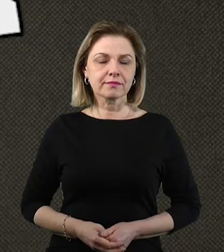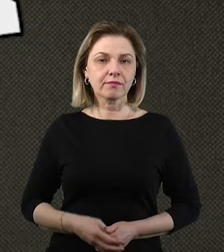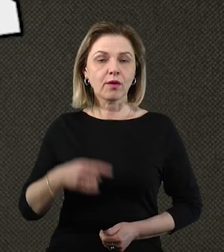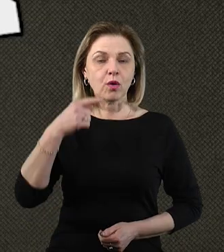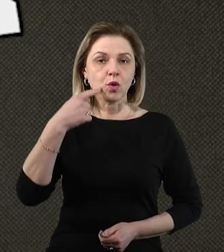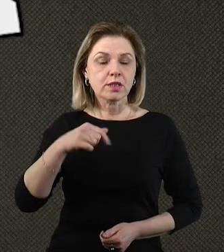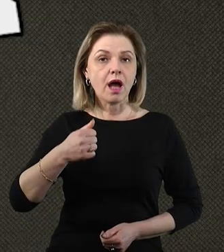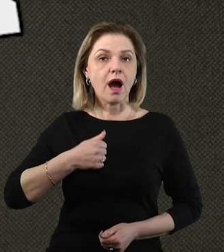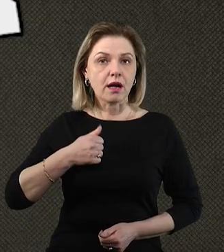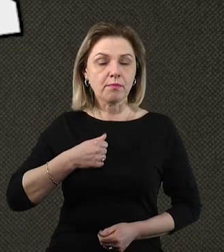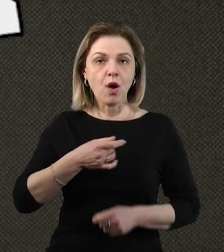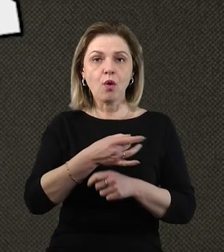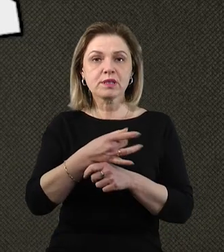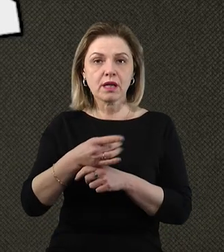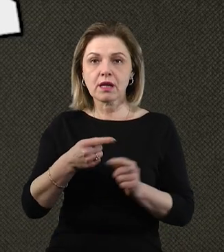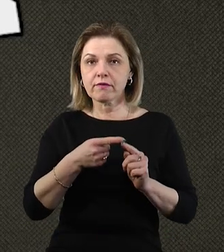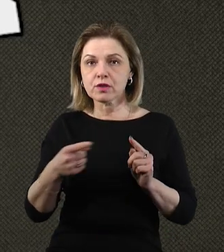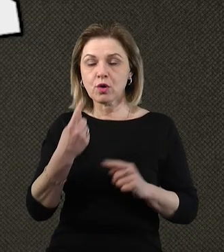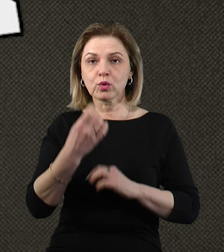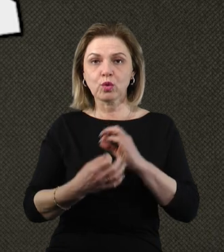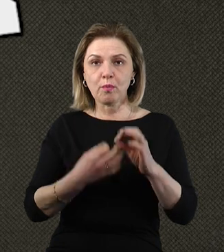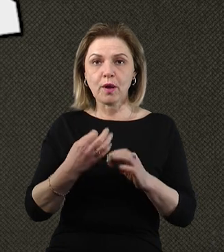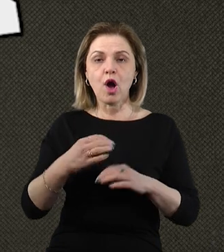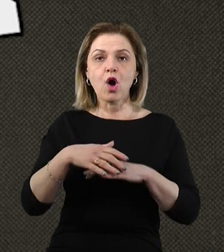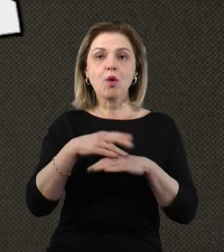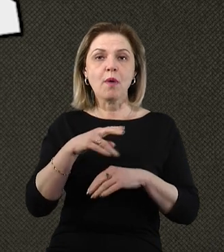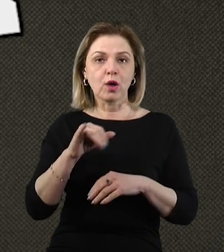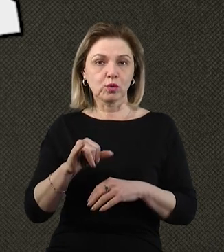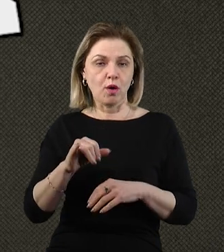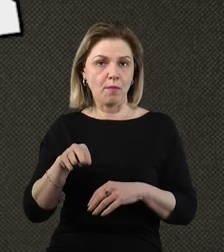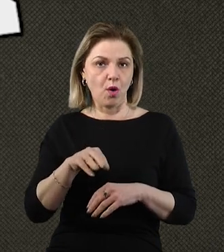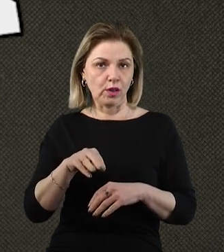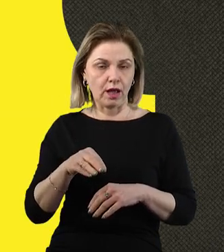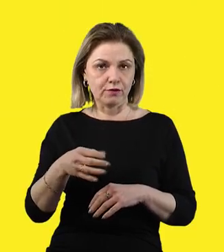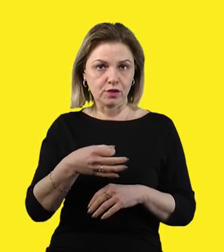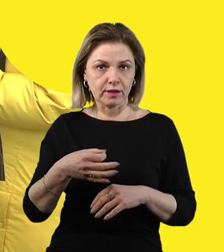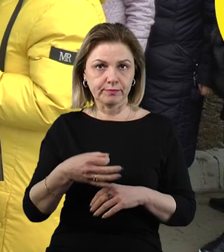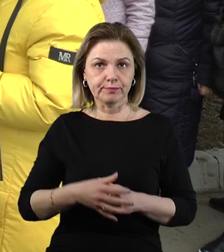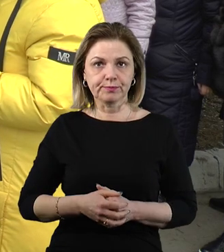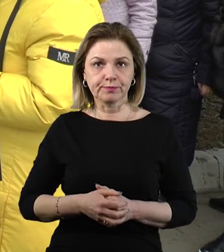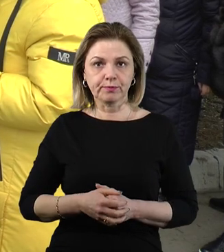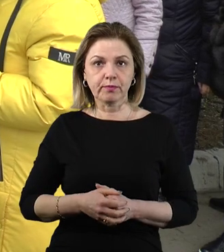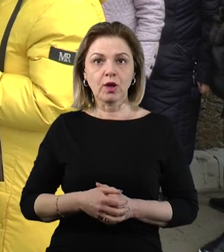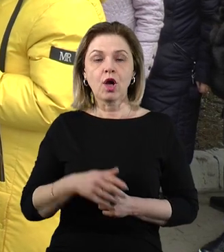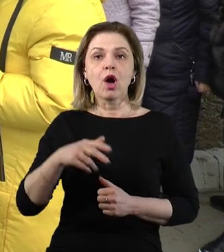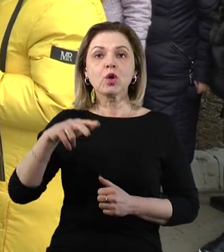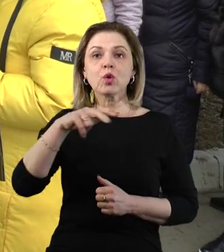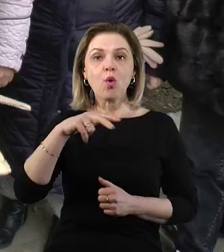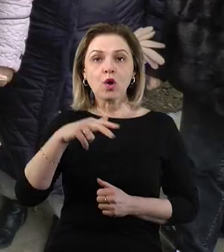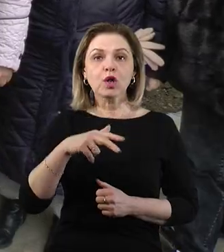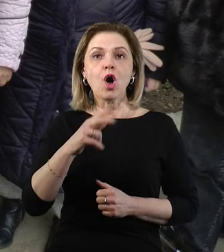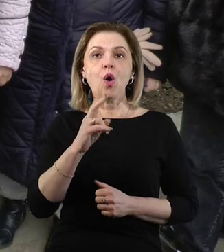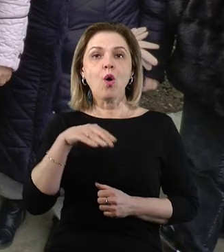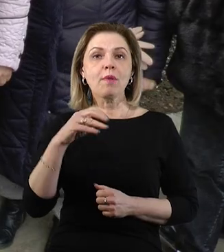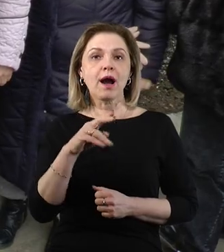Російська армія обстріляла протягом доби прибережну громаду Миколаївщини. Дронка Мікадзе для